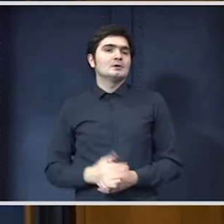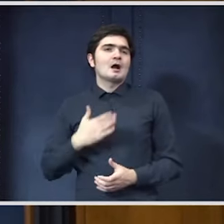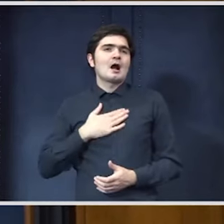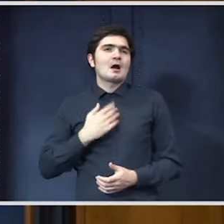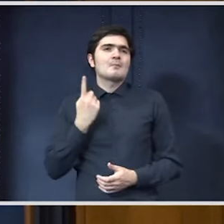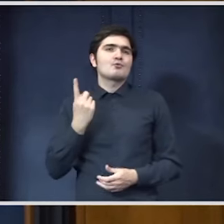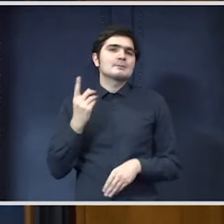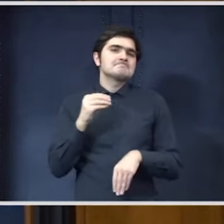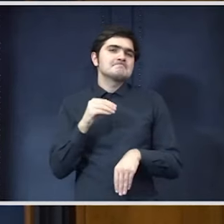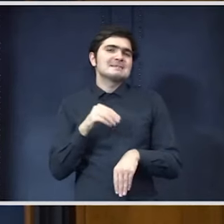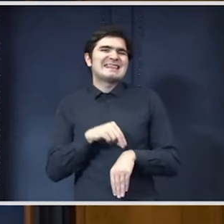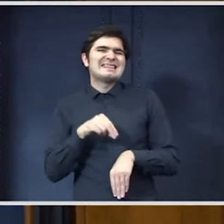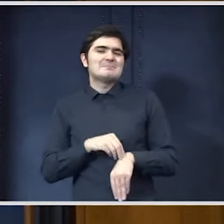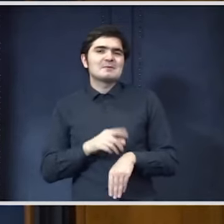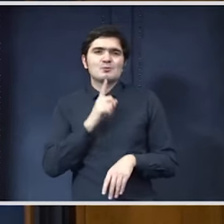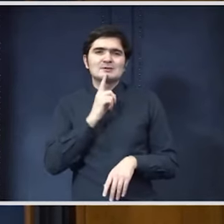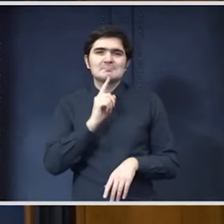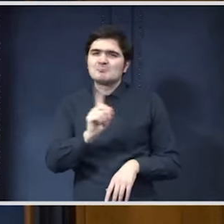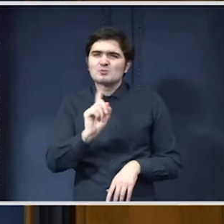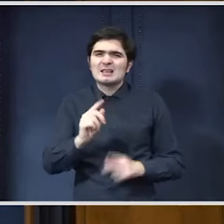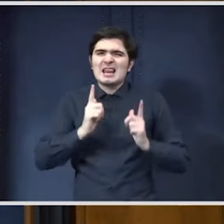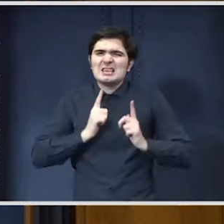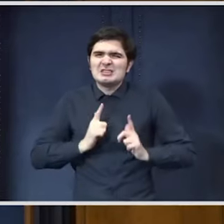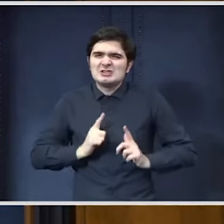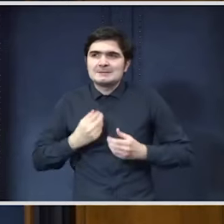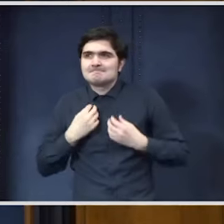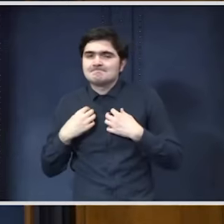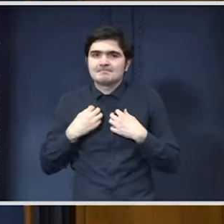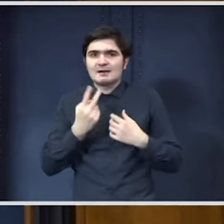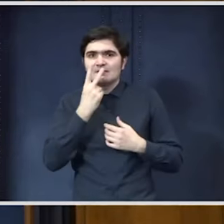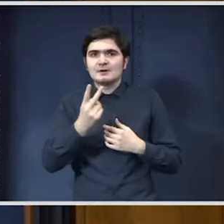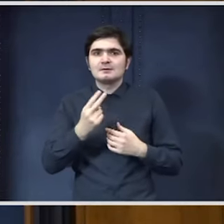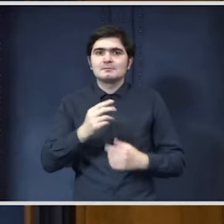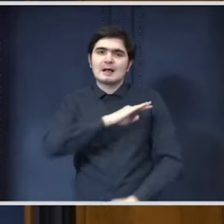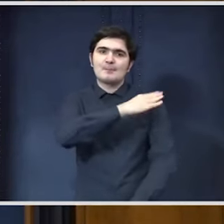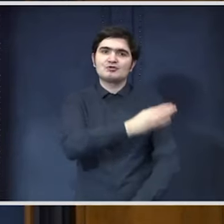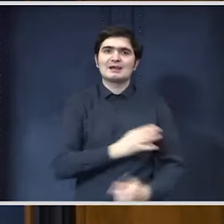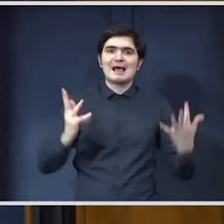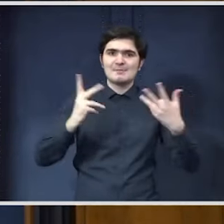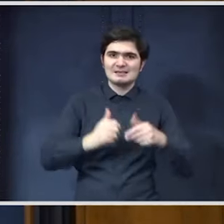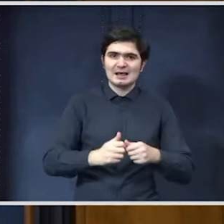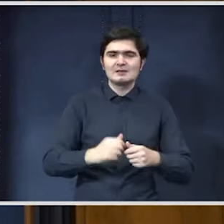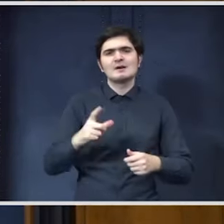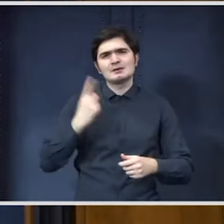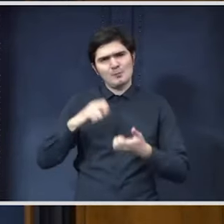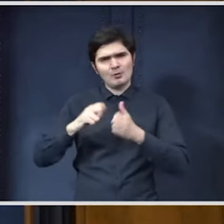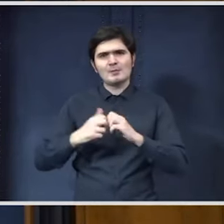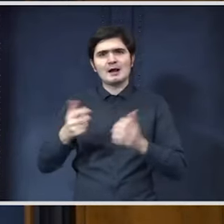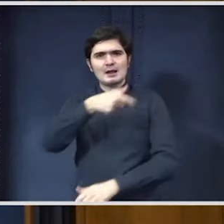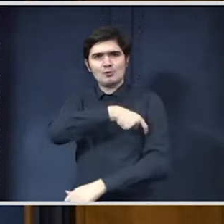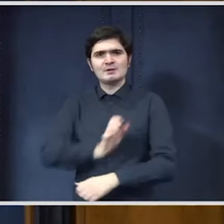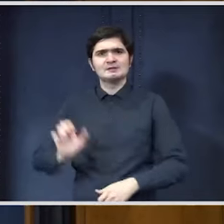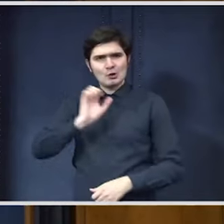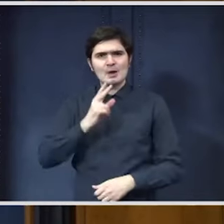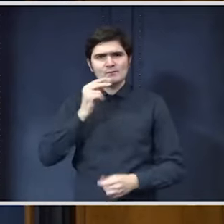sentiment de de neliniște când privești ceea ce privește capacitatea administrativă. Este o chestiune pe care și Comisia Europeană o ridică